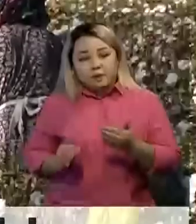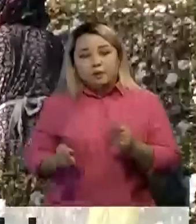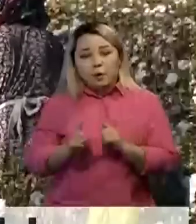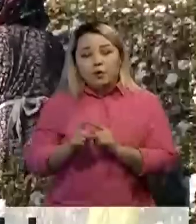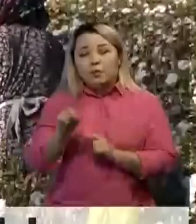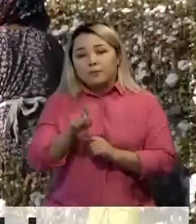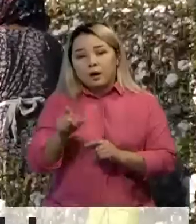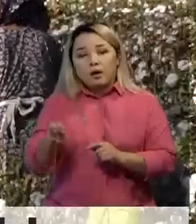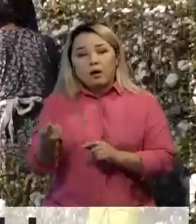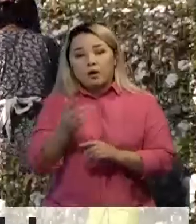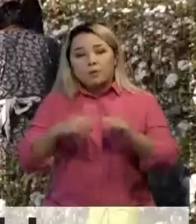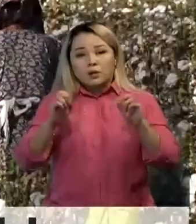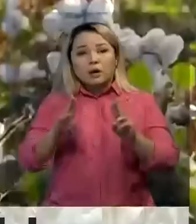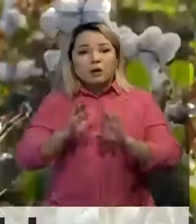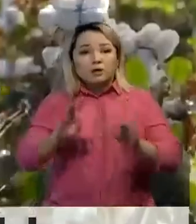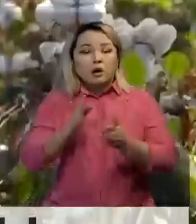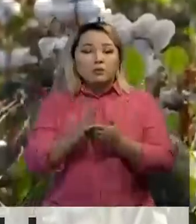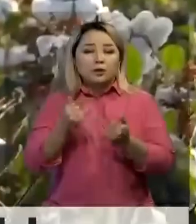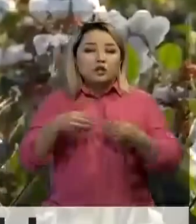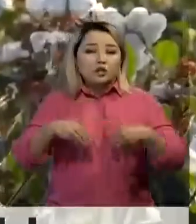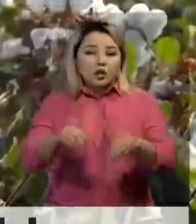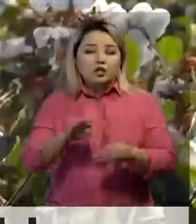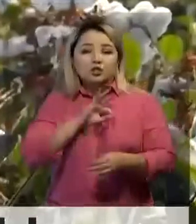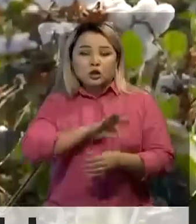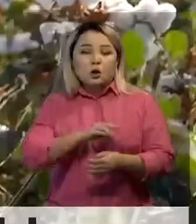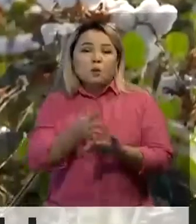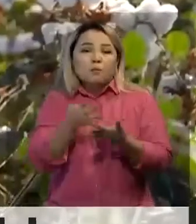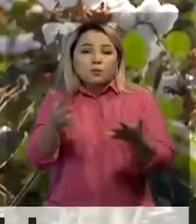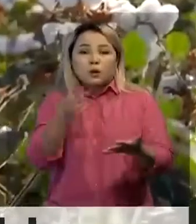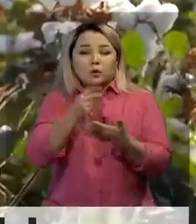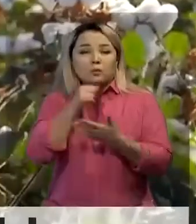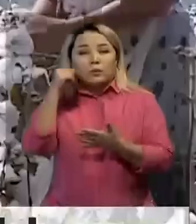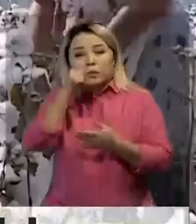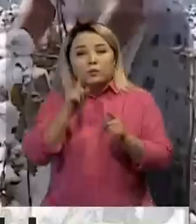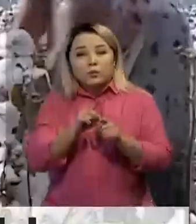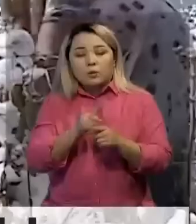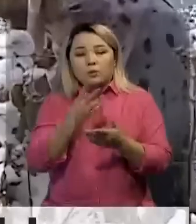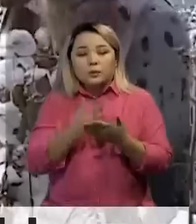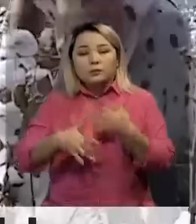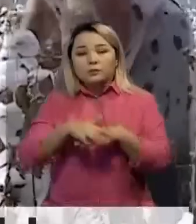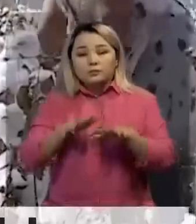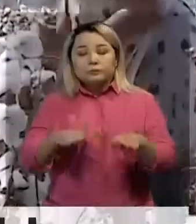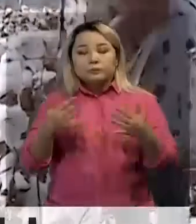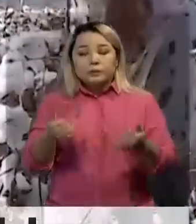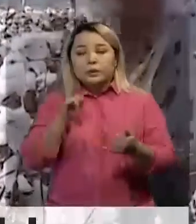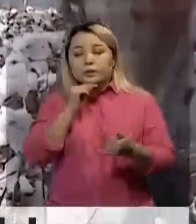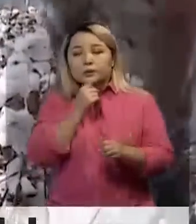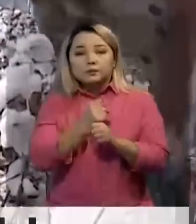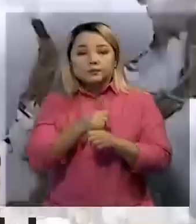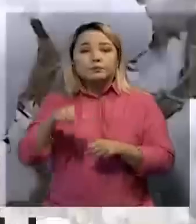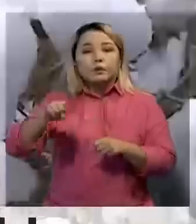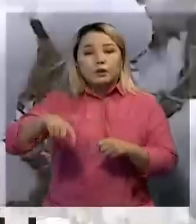құрылымдар аз. Мамандардың айтуғыша бұйыл егіндің шығымы жақсы бұрынғыдай мол ұсығыда қажететпейді. Тіршілік нәрін үнімді үшін